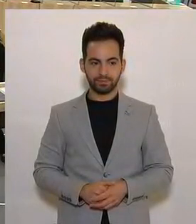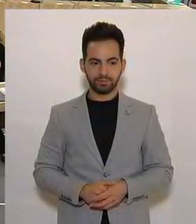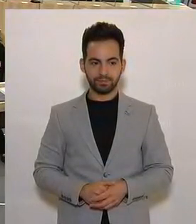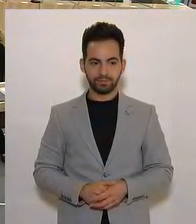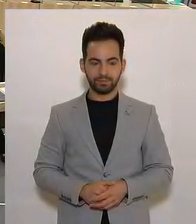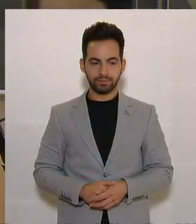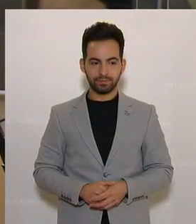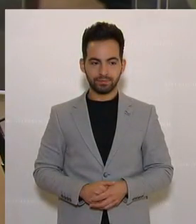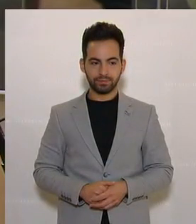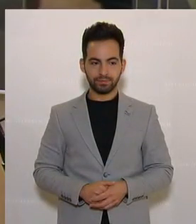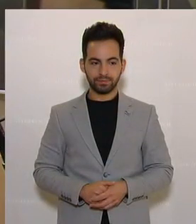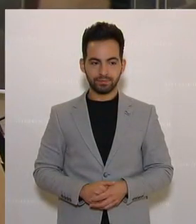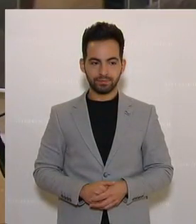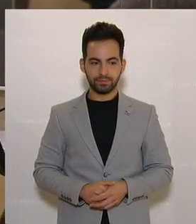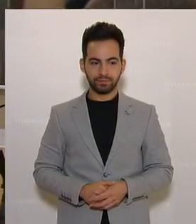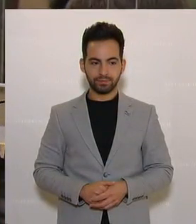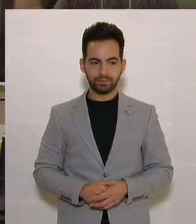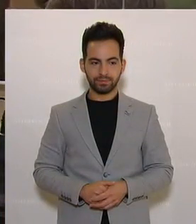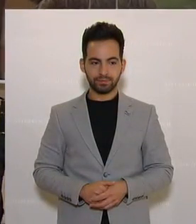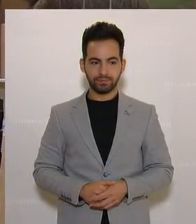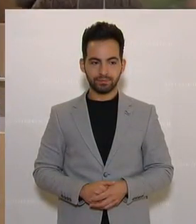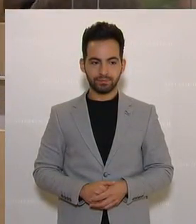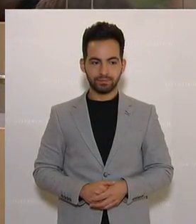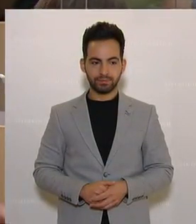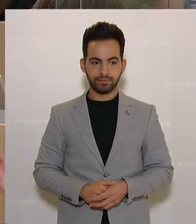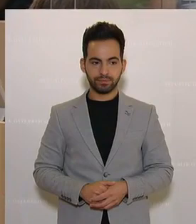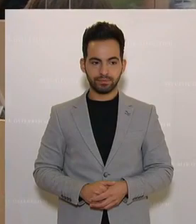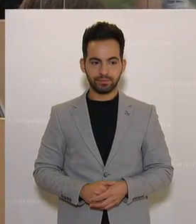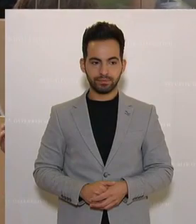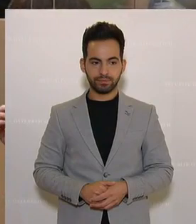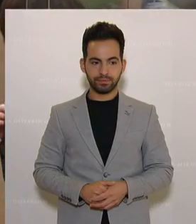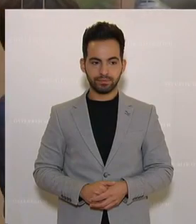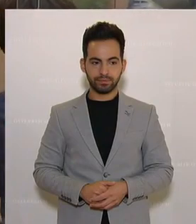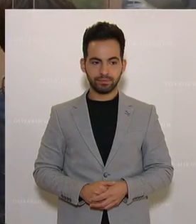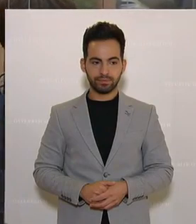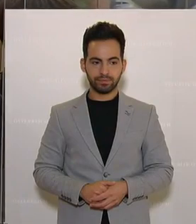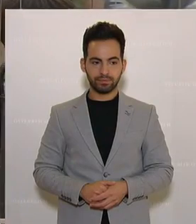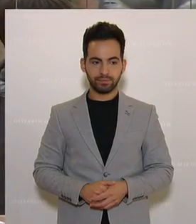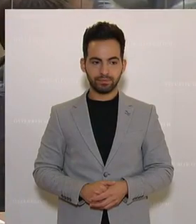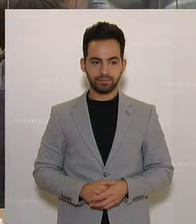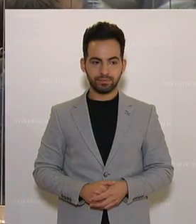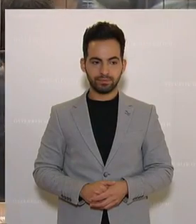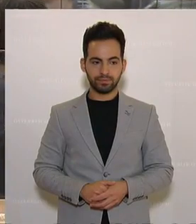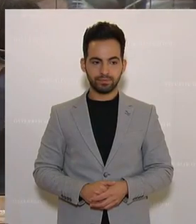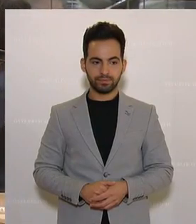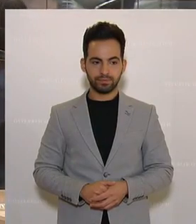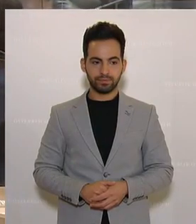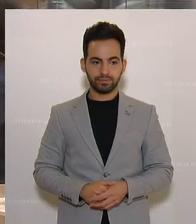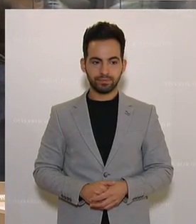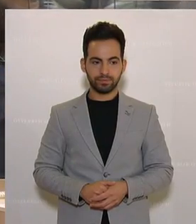Der Bundespräsident muss das zustande kommen, das verfassungsmäßige Zustandekommen